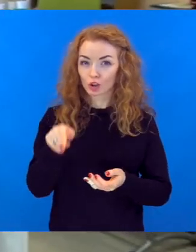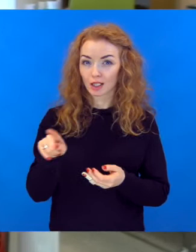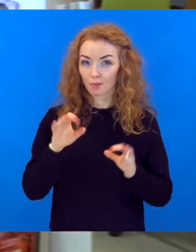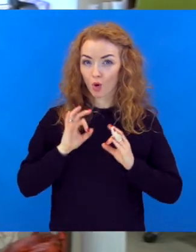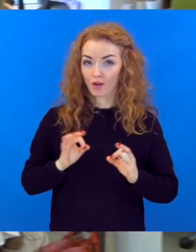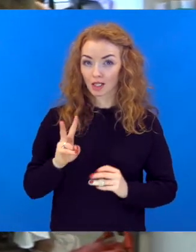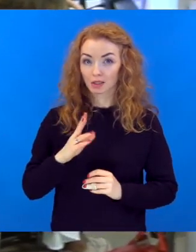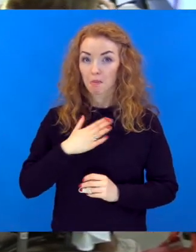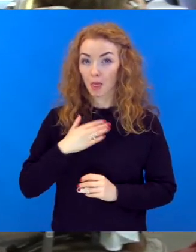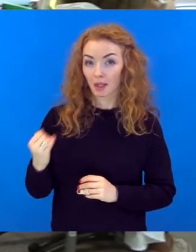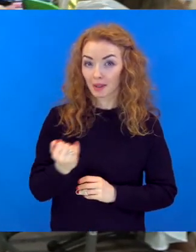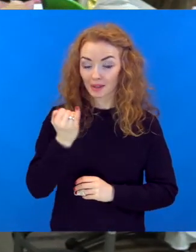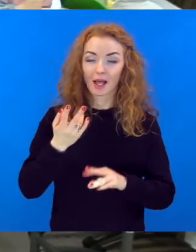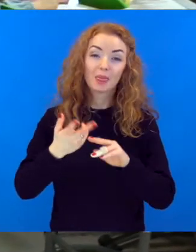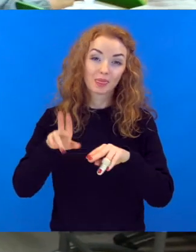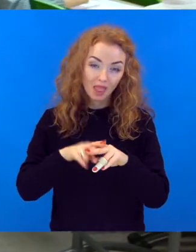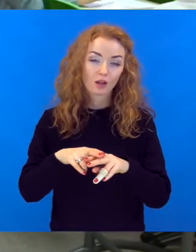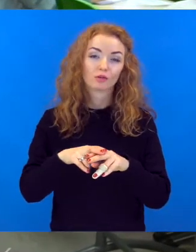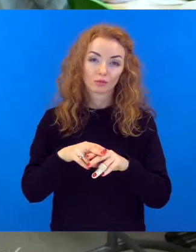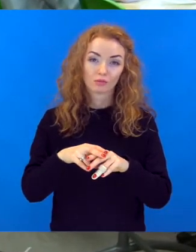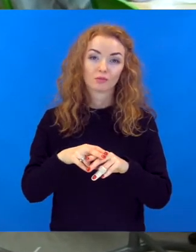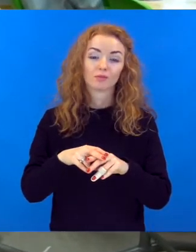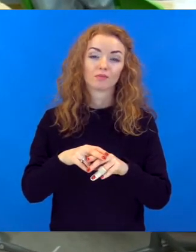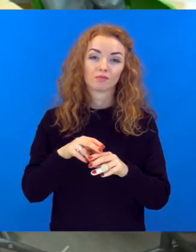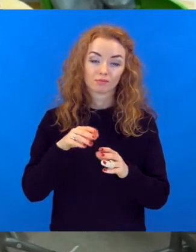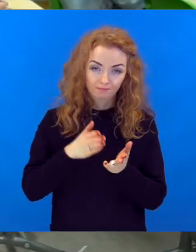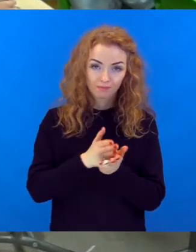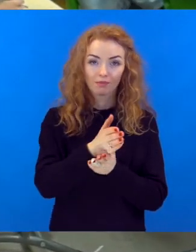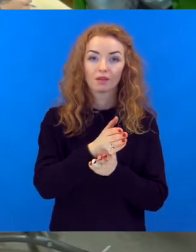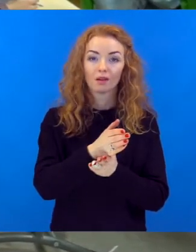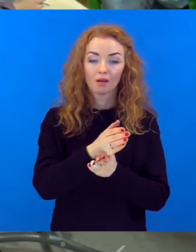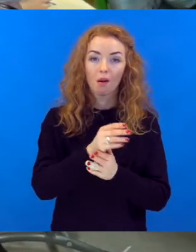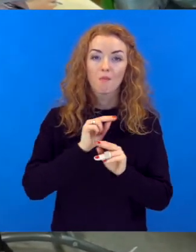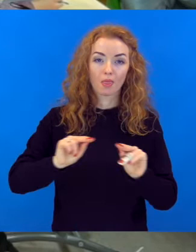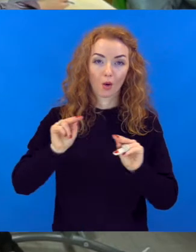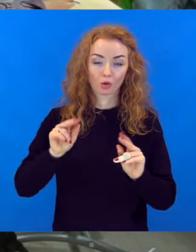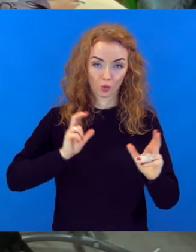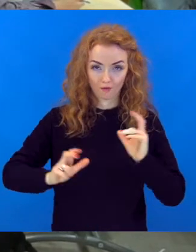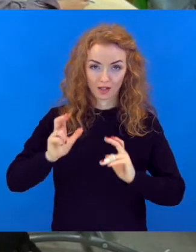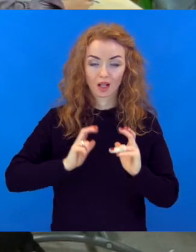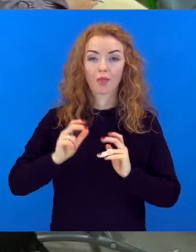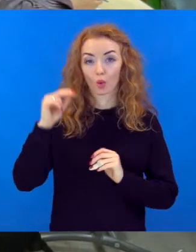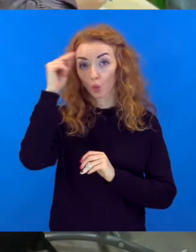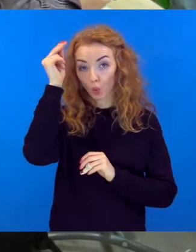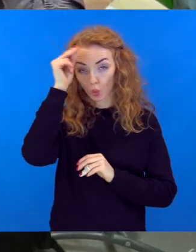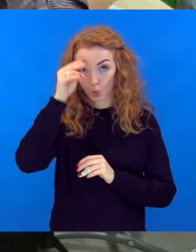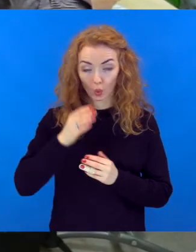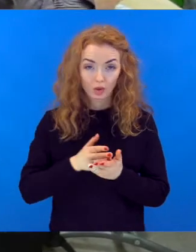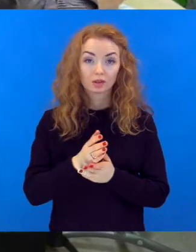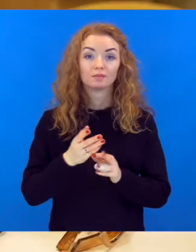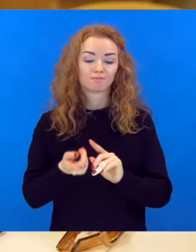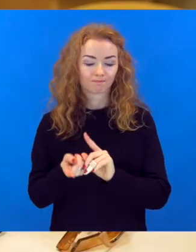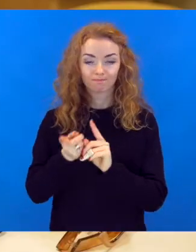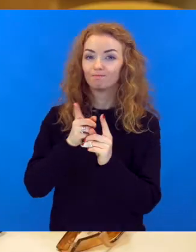varētu būt kaut kas, kas man interesē. Tad viens no tiem ceļiem ir loģiski, ka tu izēji pedagoģijas kursu,